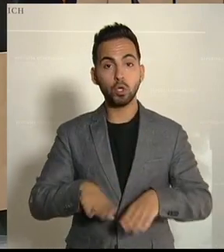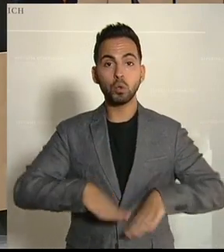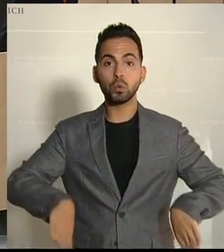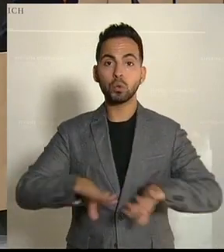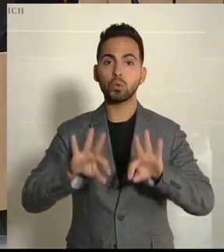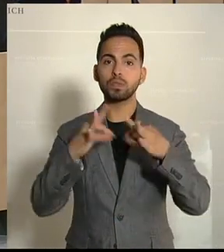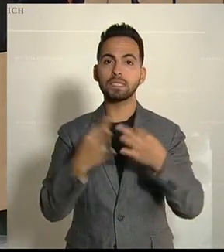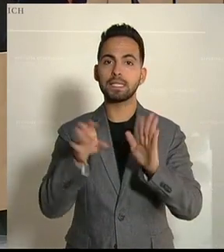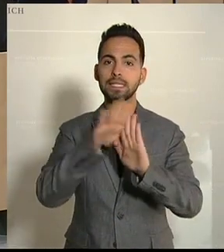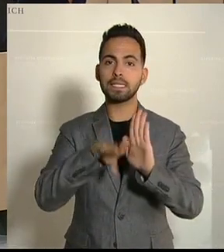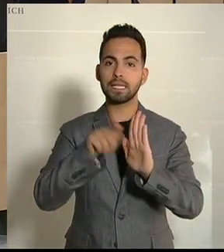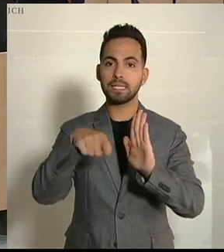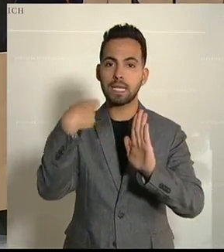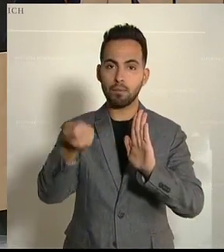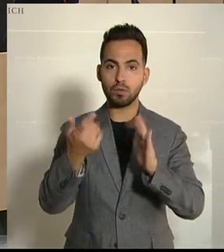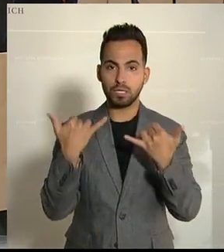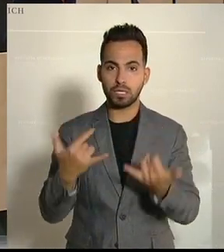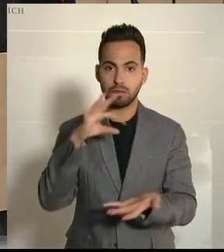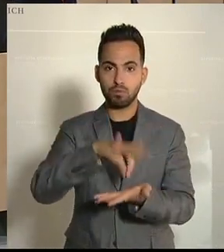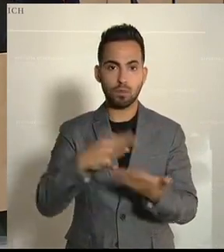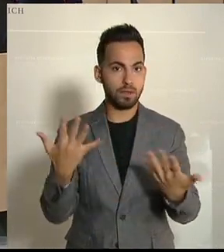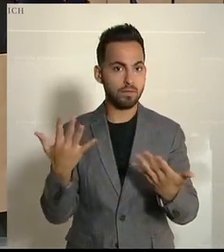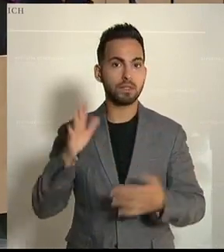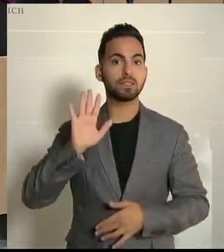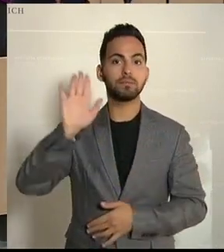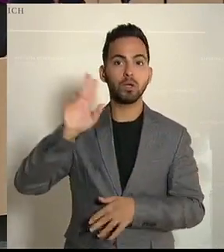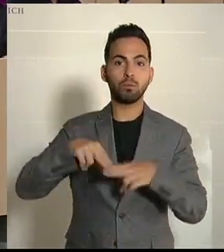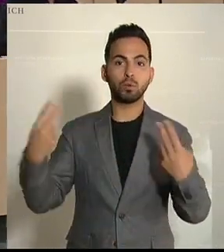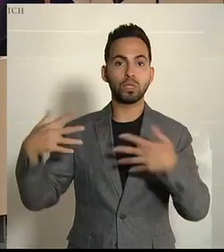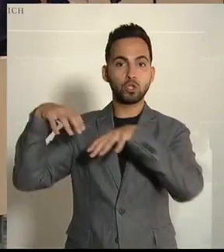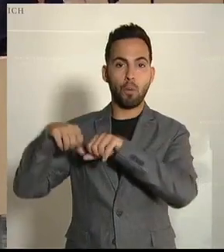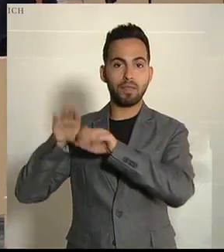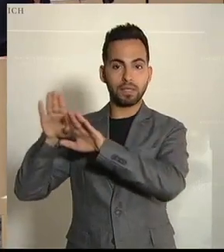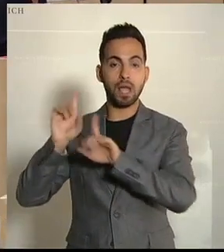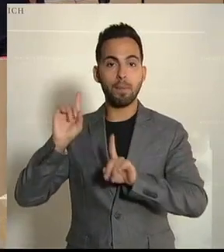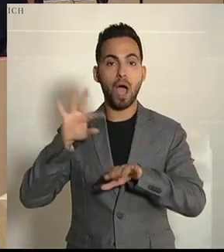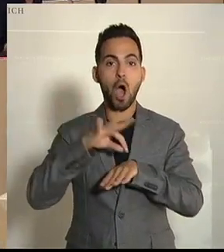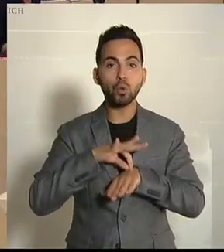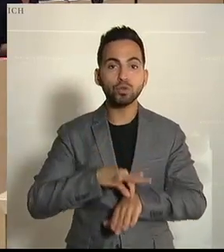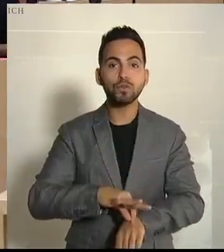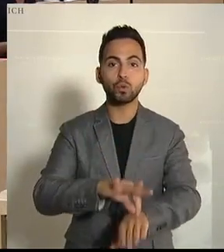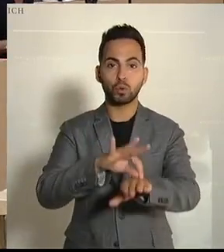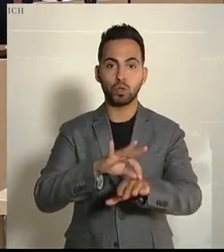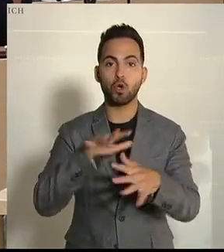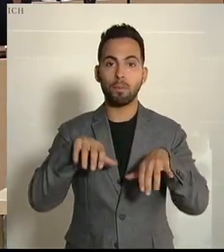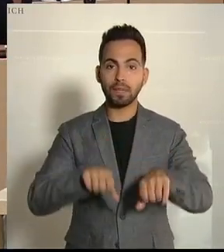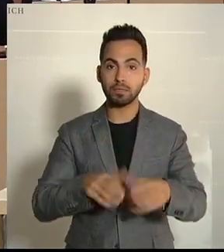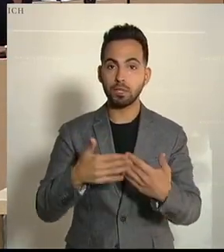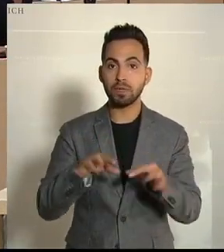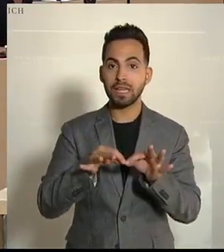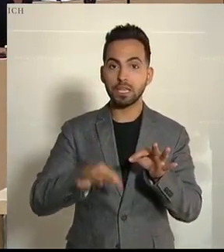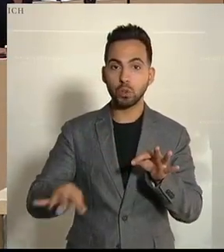Grundsatzgesetzgebung befindet sich in Bundeskompetenz. Die Ausführungsgesetzgebung, wie es zum Beispiel Niederösterreich oder